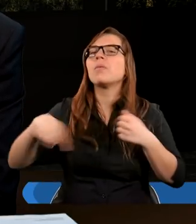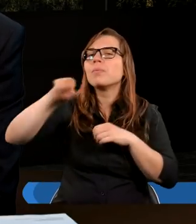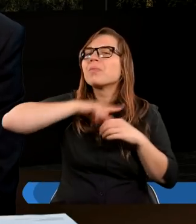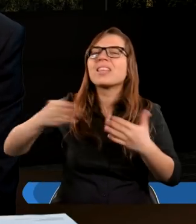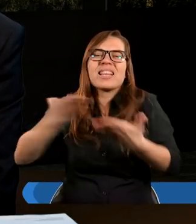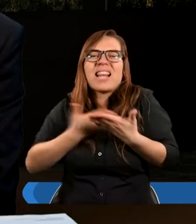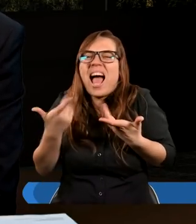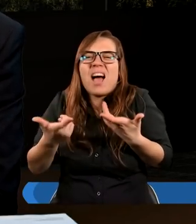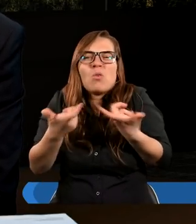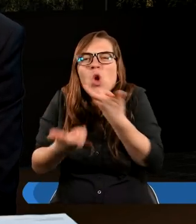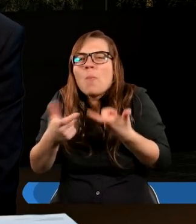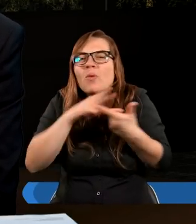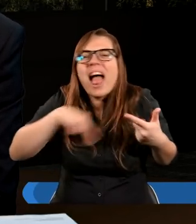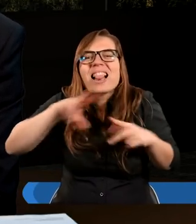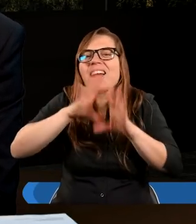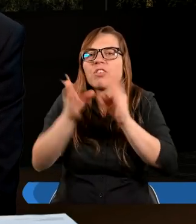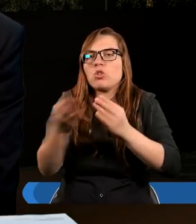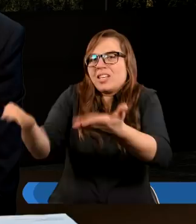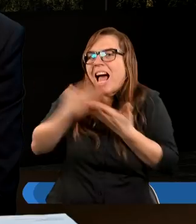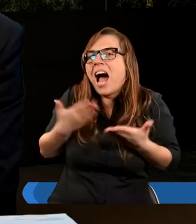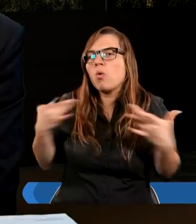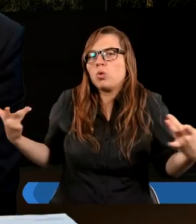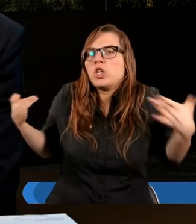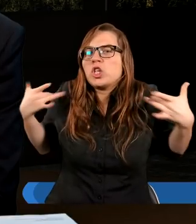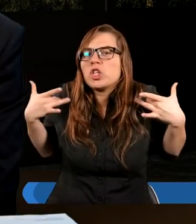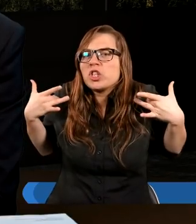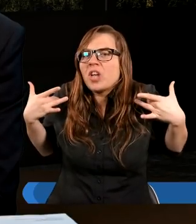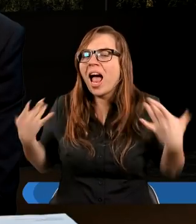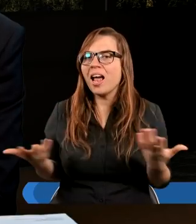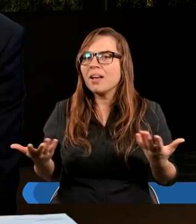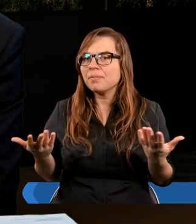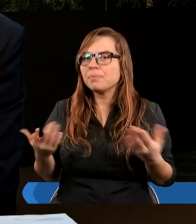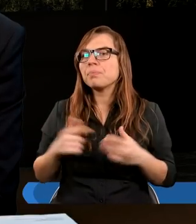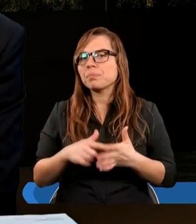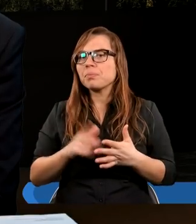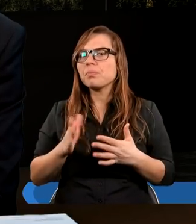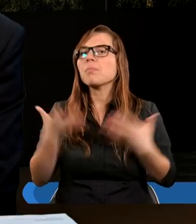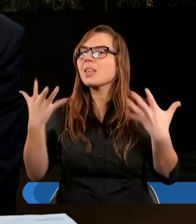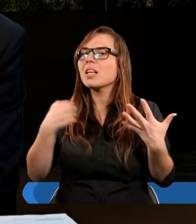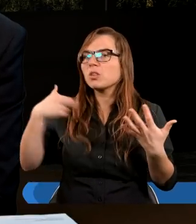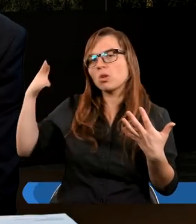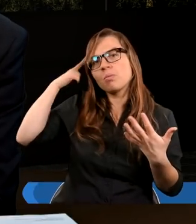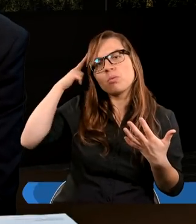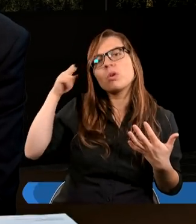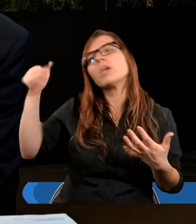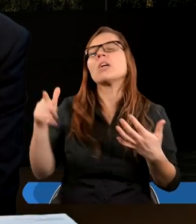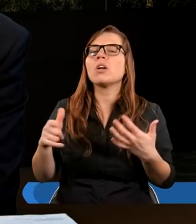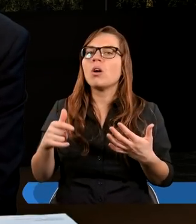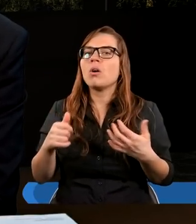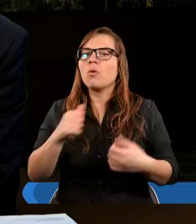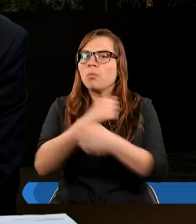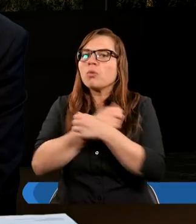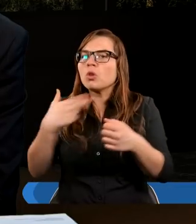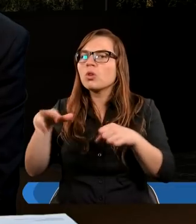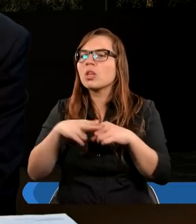zrobił wszystko, oddał życie. I w tym momencie On chce, żebyśmy rozumieli, że tą miłością, którą nas